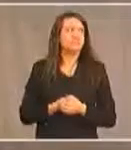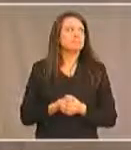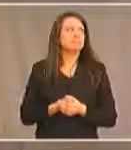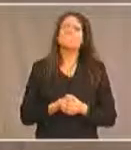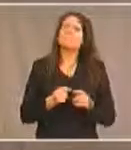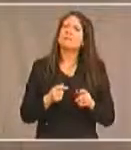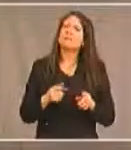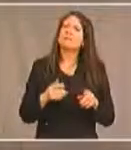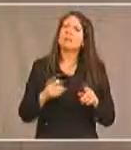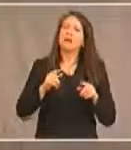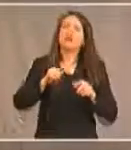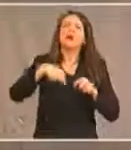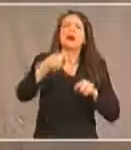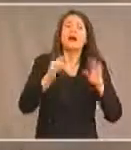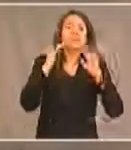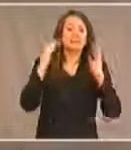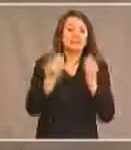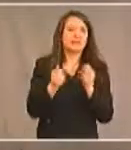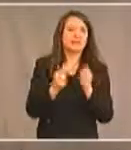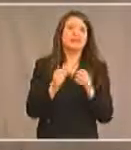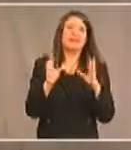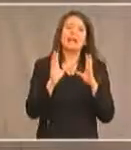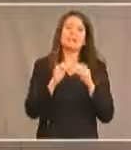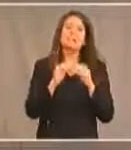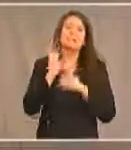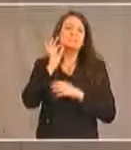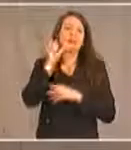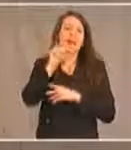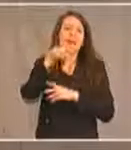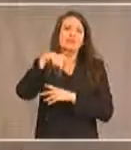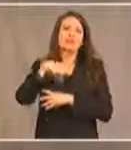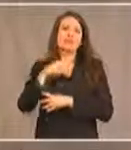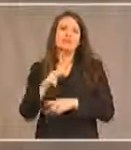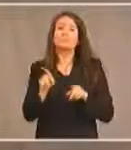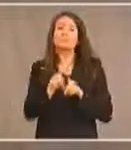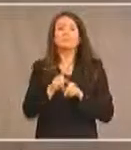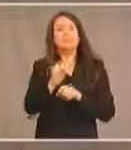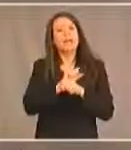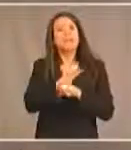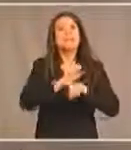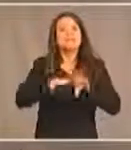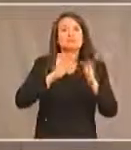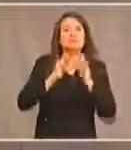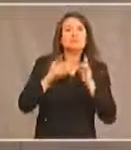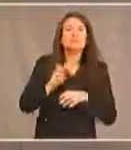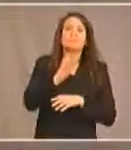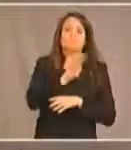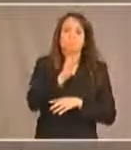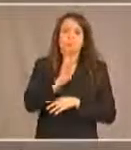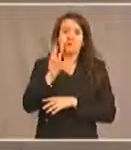notamment en décembre avec une assemblée spéciale de l'APN et suivez bien nos activités sur notre site web à www